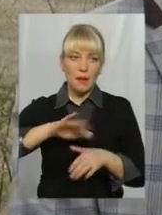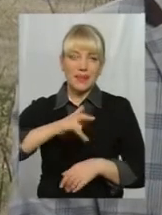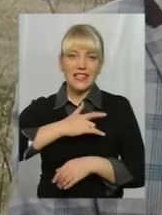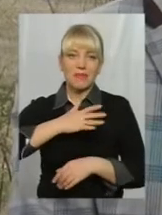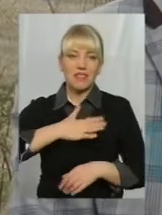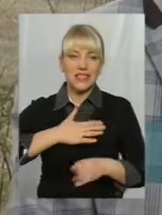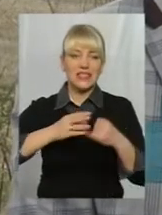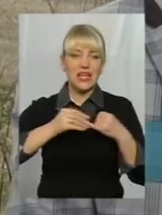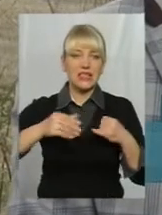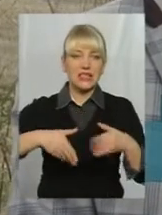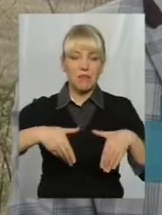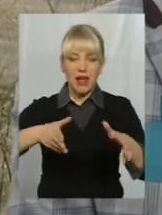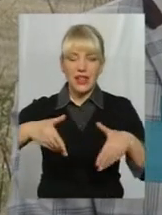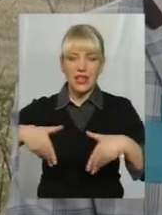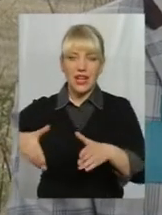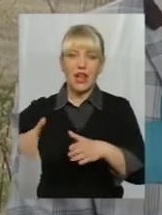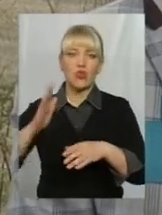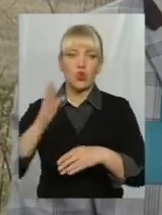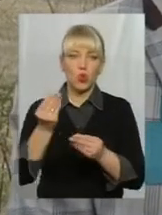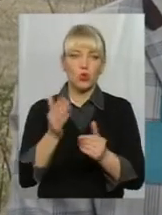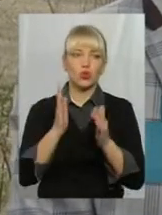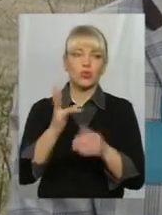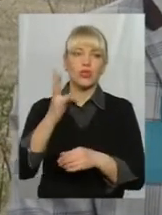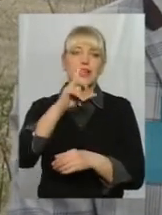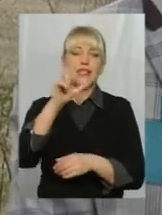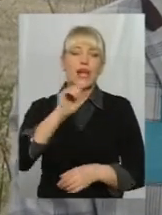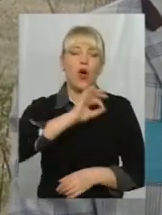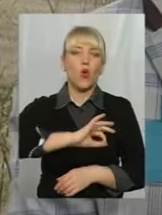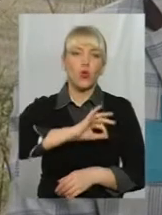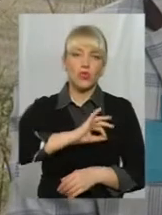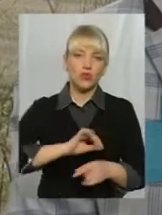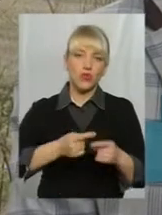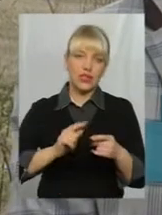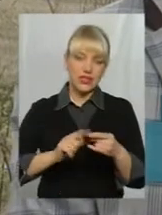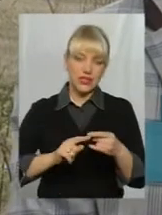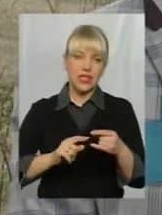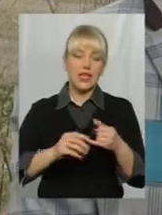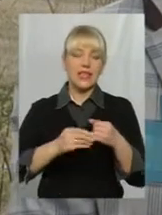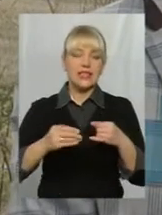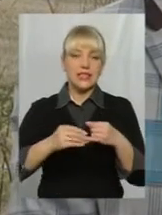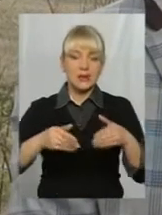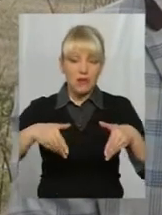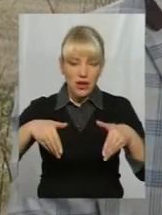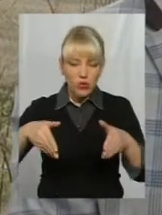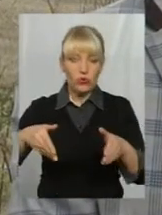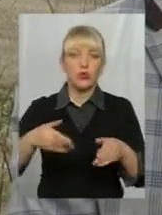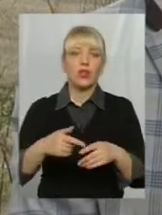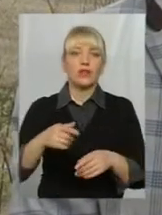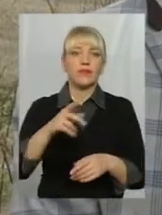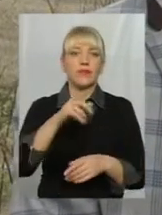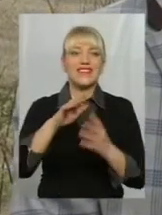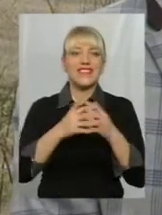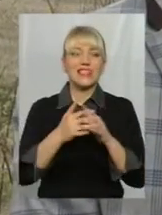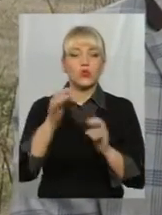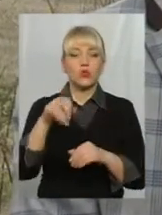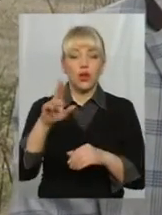ділянок, звичайно, підуть кошти за користування цією земельною ділянкою в сільську раду. Це збільшить,